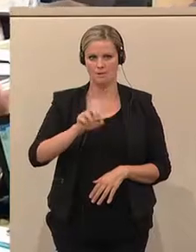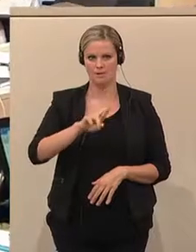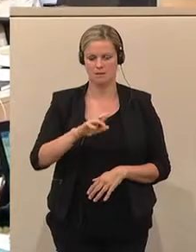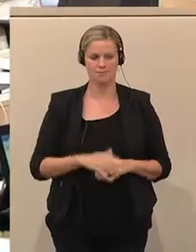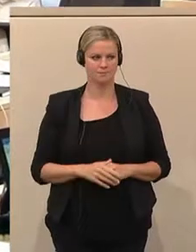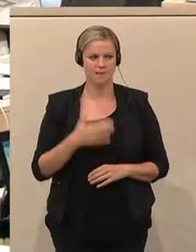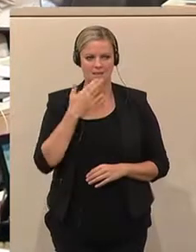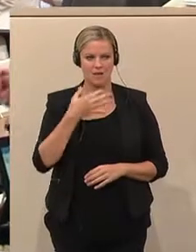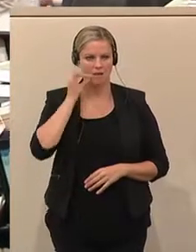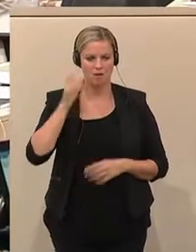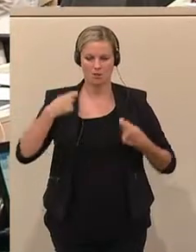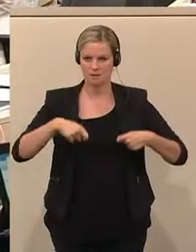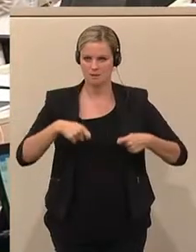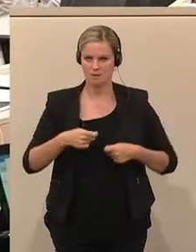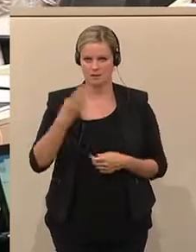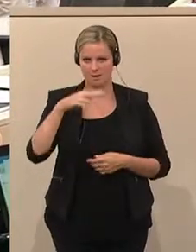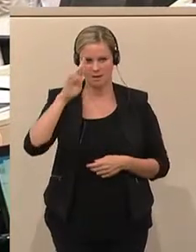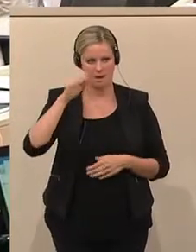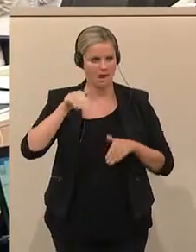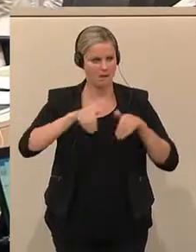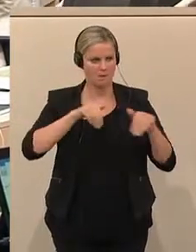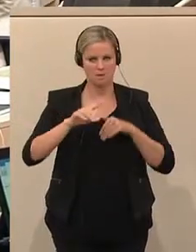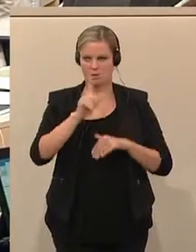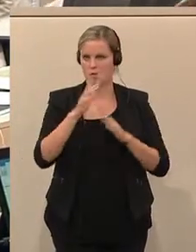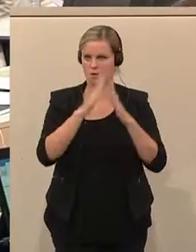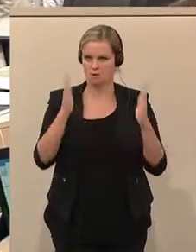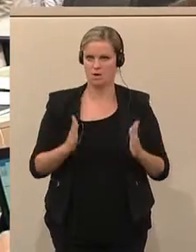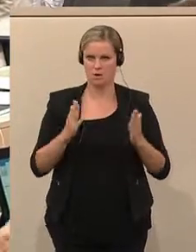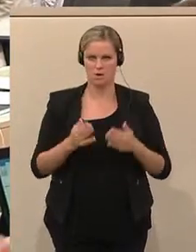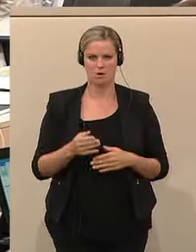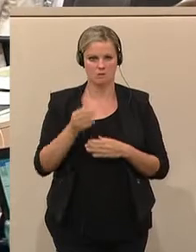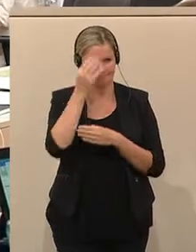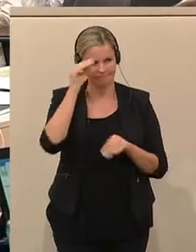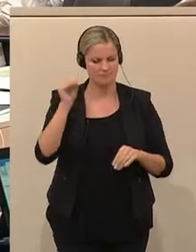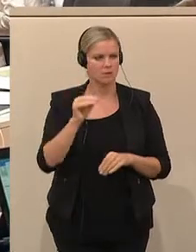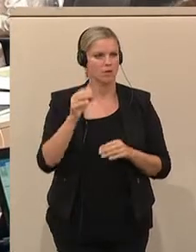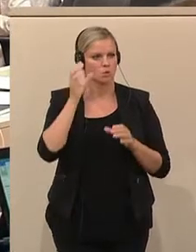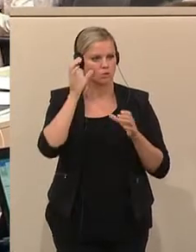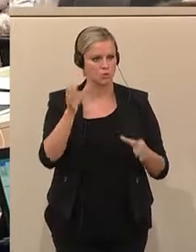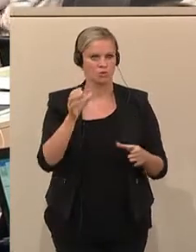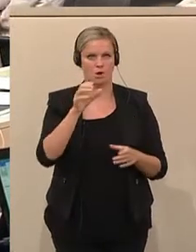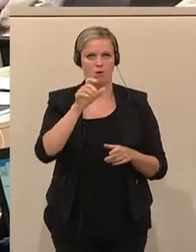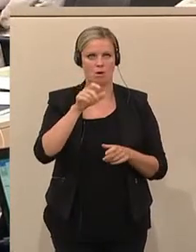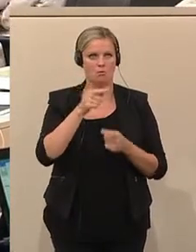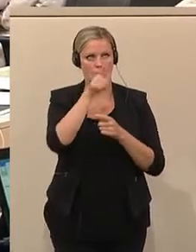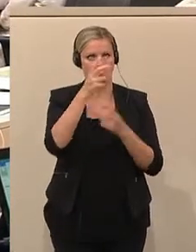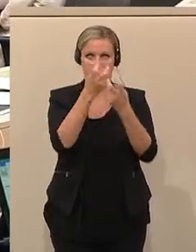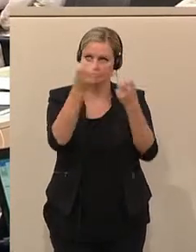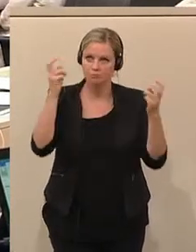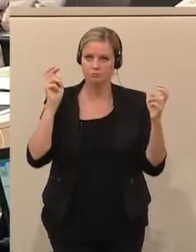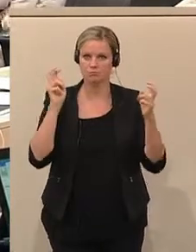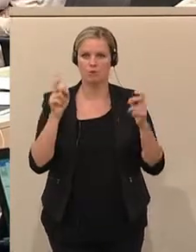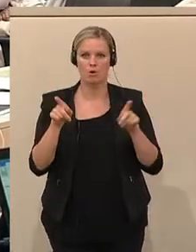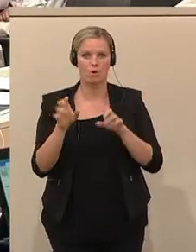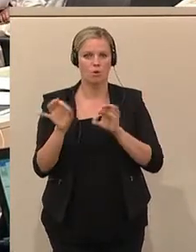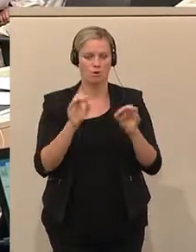Der nächste Bildungssprecher ist am Pult Wendelin Mölzer von den Freiheitlichen. und Zuseherinnen auf der Galerie bzw.